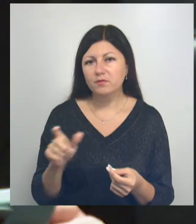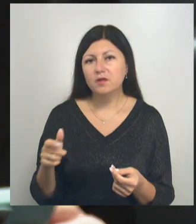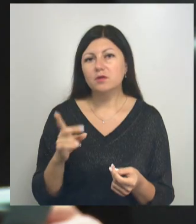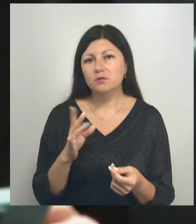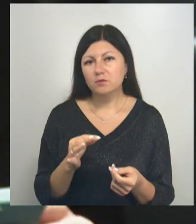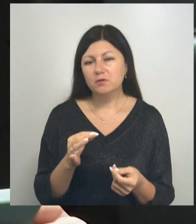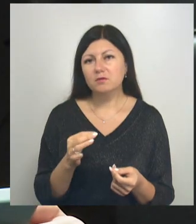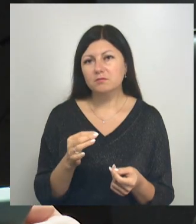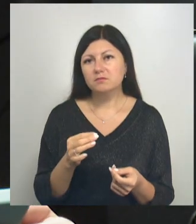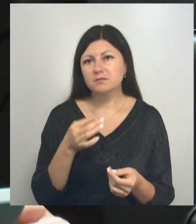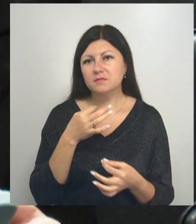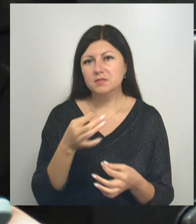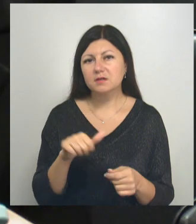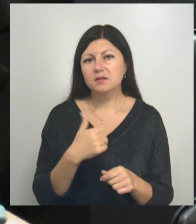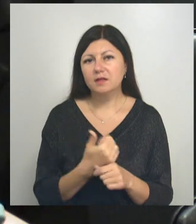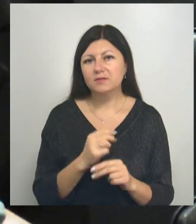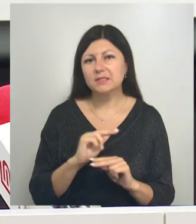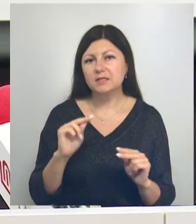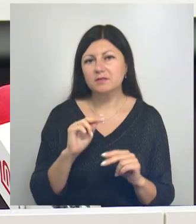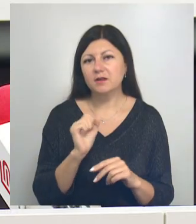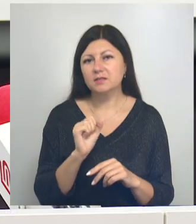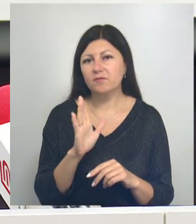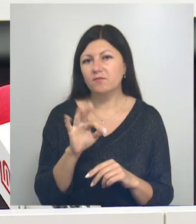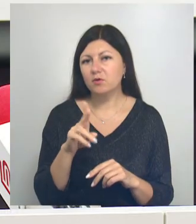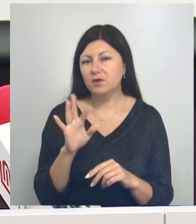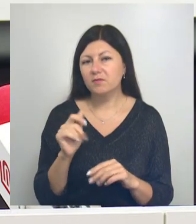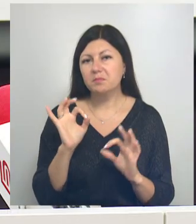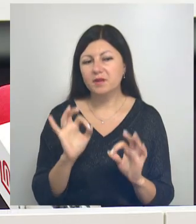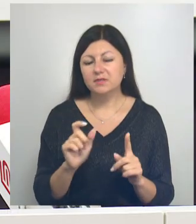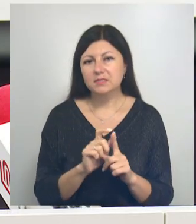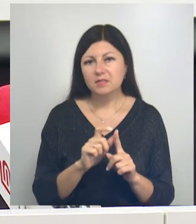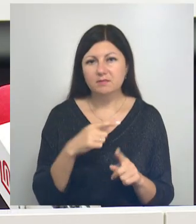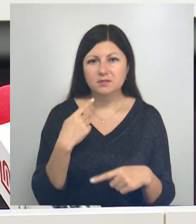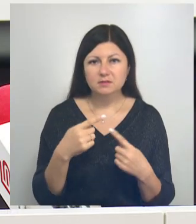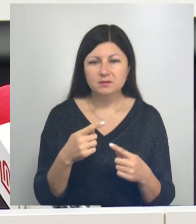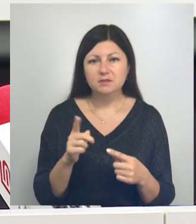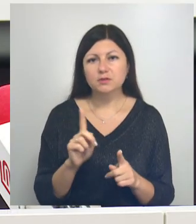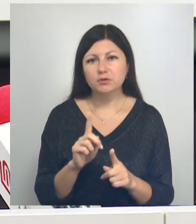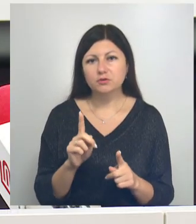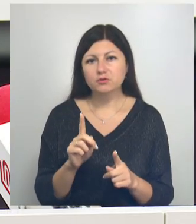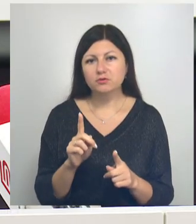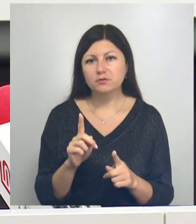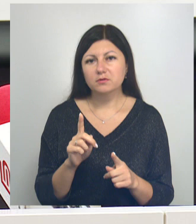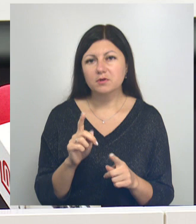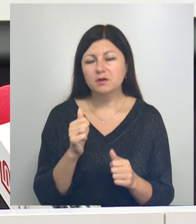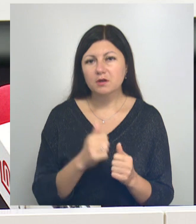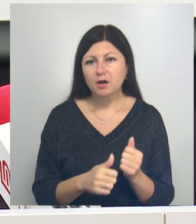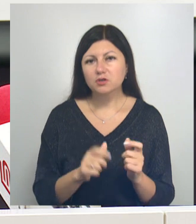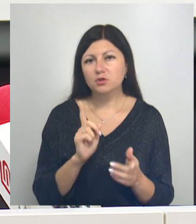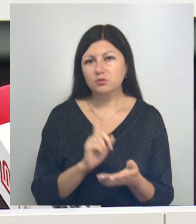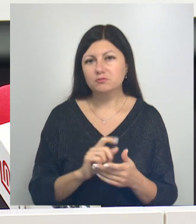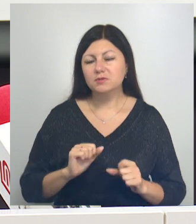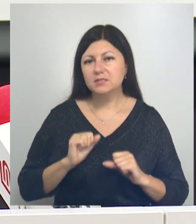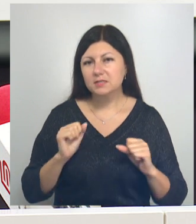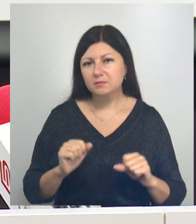тем не менее, высказываниях главного тренера Александра Волкова, я думаю, правильные слова сказаны, что каждый должен стремиться